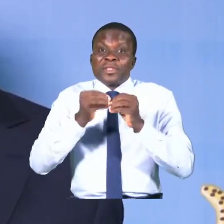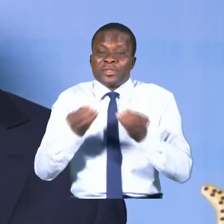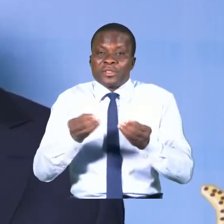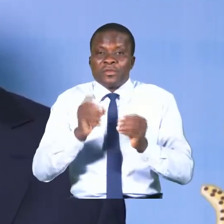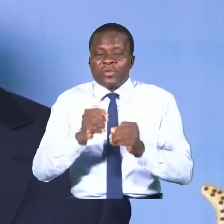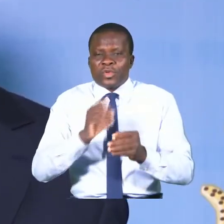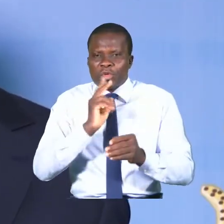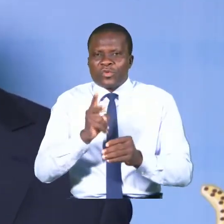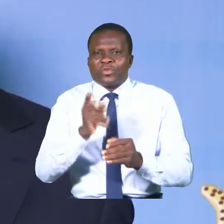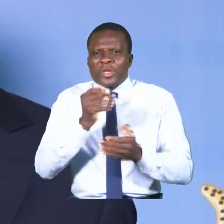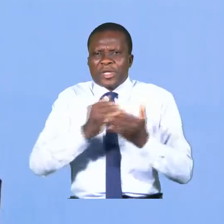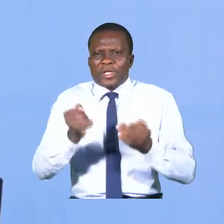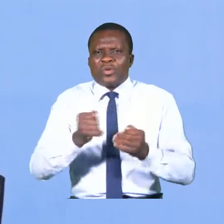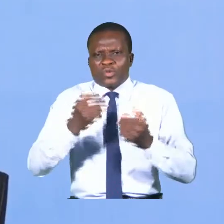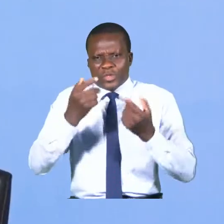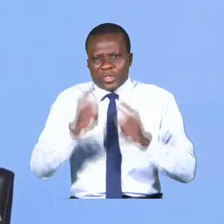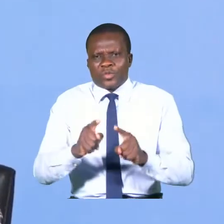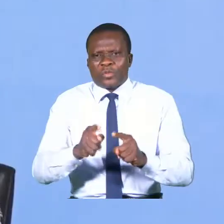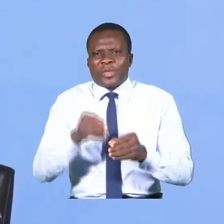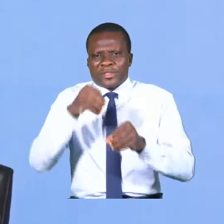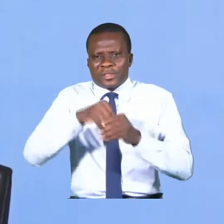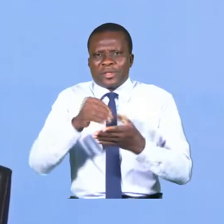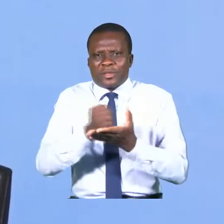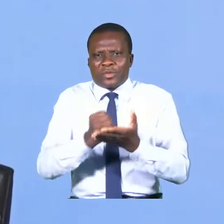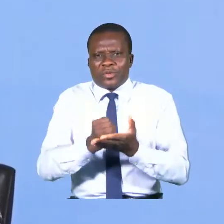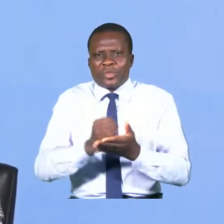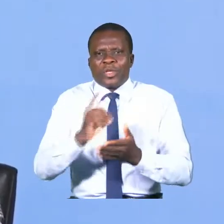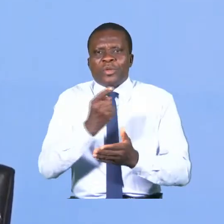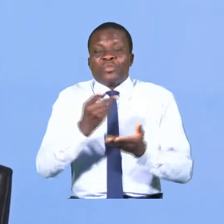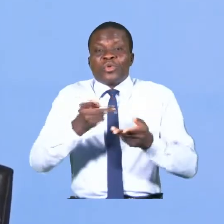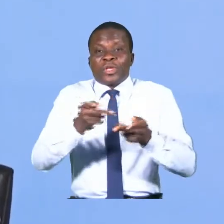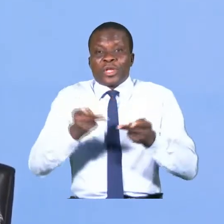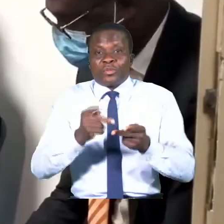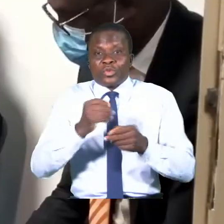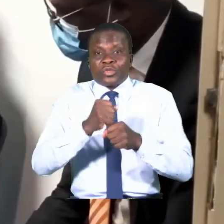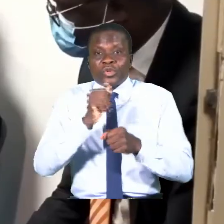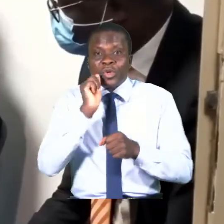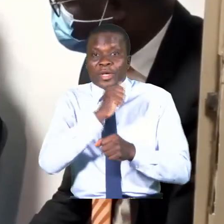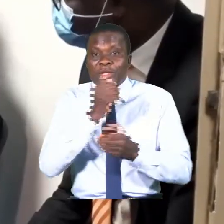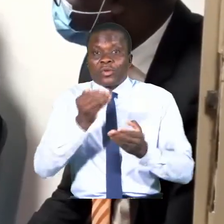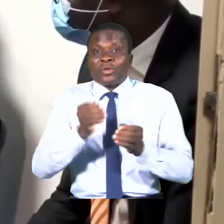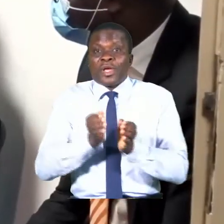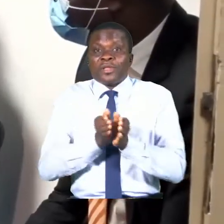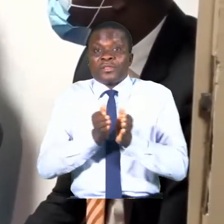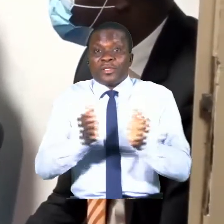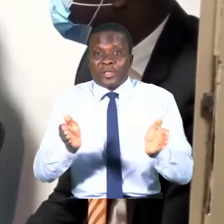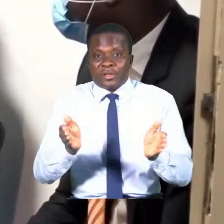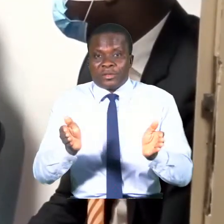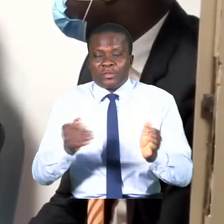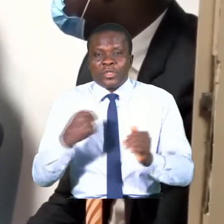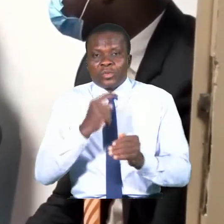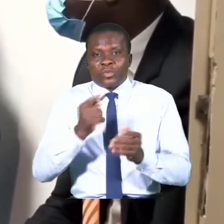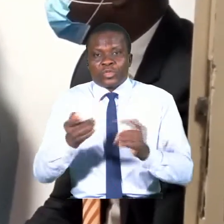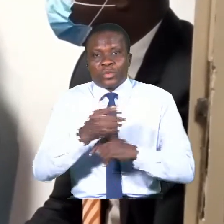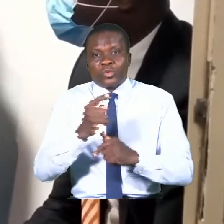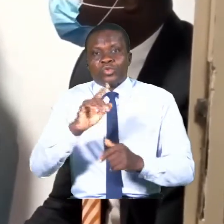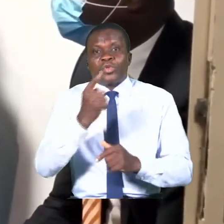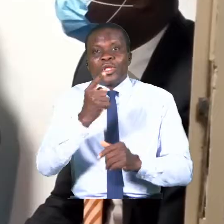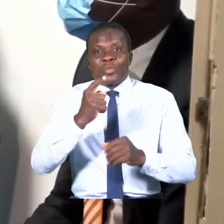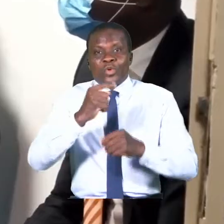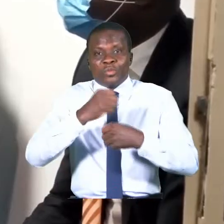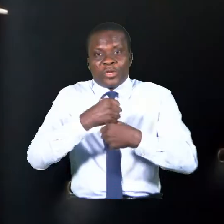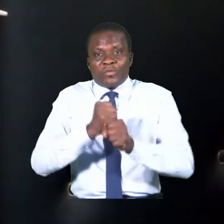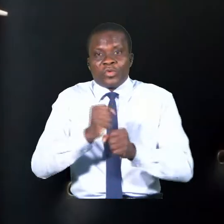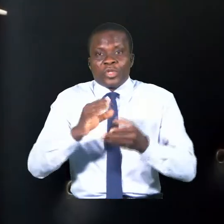que forcément il y a quelque chose qui se passe dans cette économie. Prenez la production agricole de façon générale. Nous sommes aujourd'hui les premiers producteurs